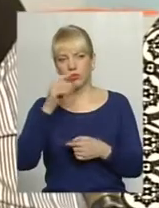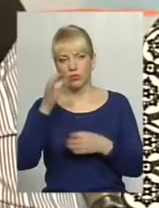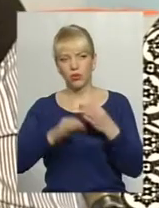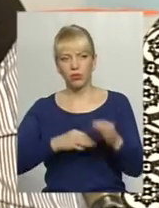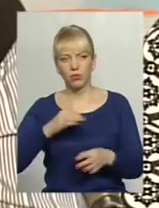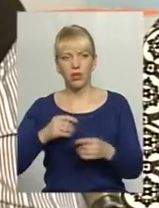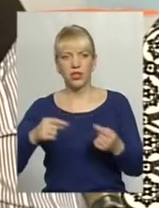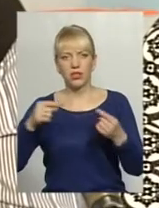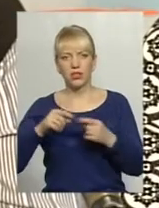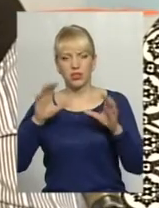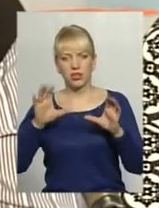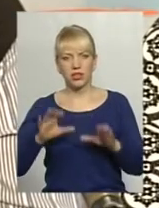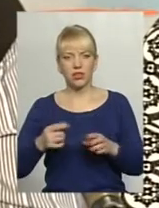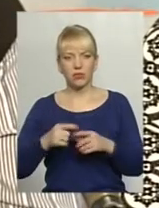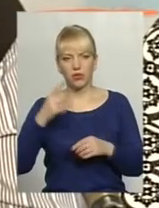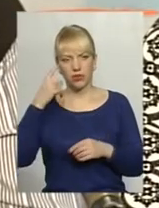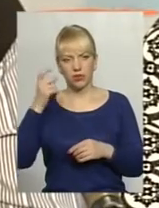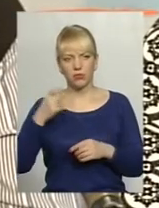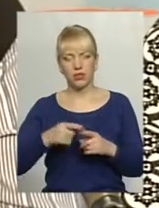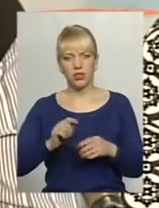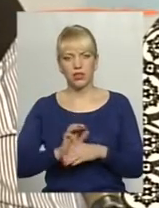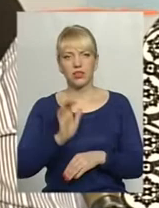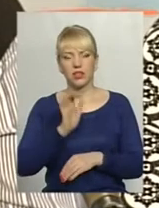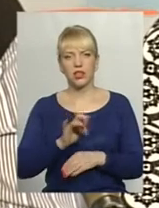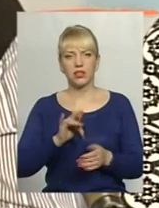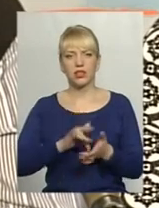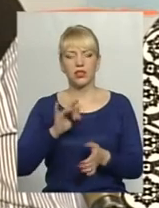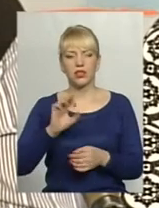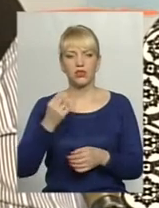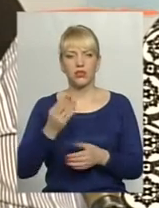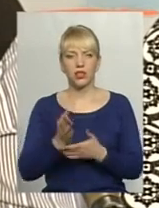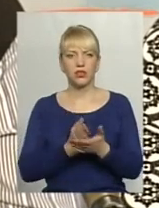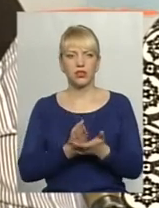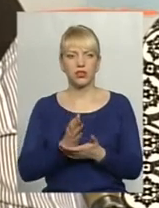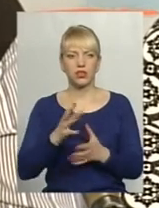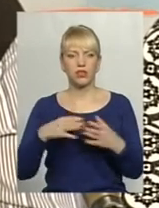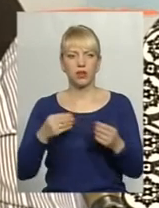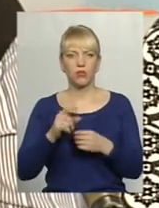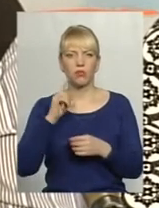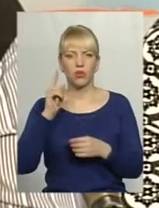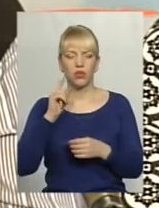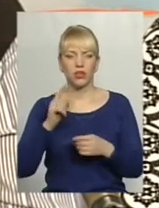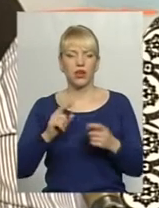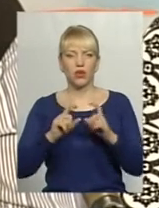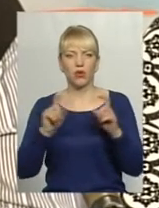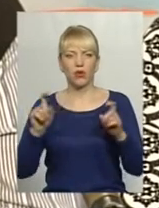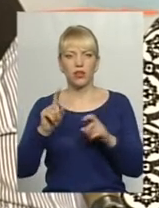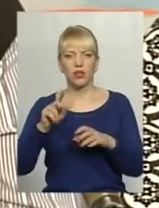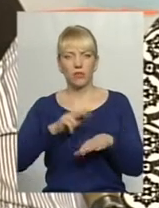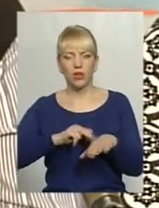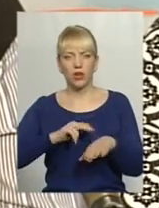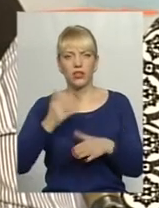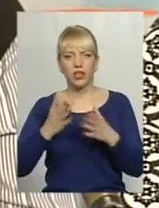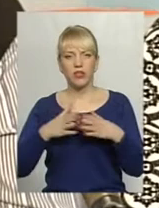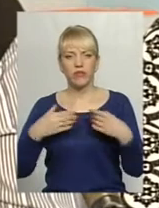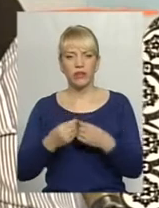законодавства, повідомлення це надсилається до Центру соціальних служб для сім'ї дітей та молоді, органів поліції. І якщо у сім